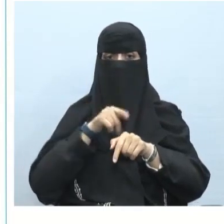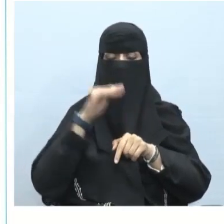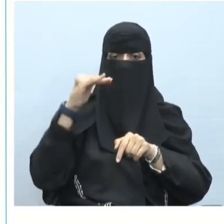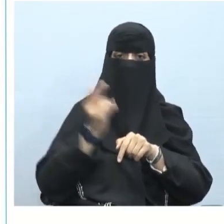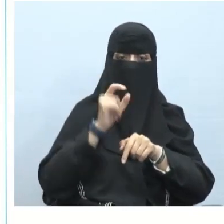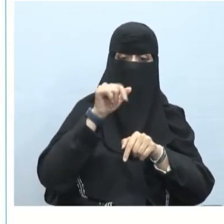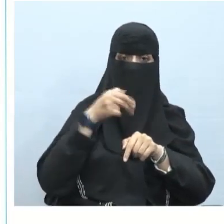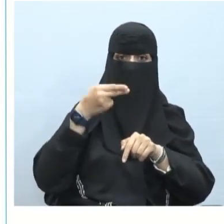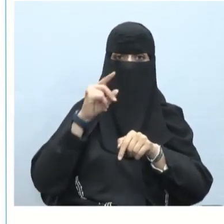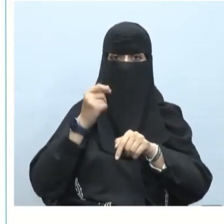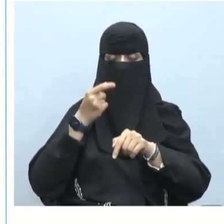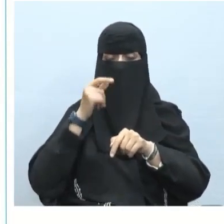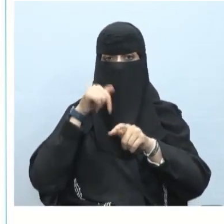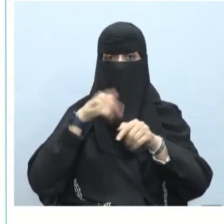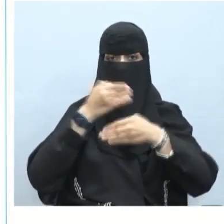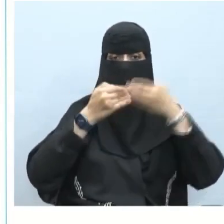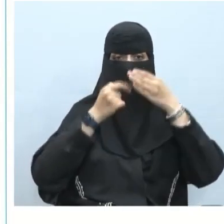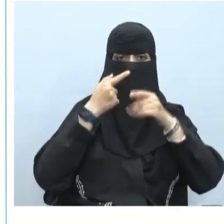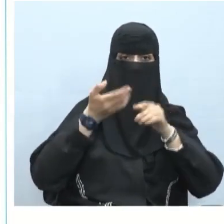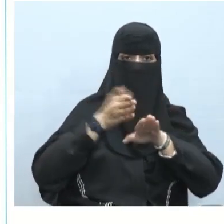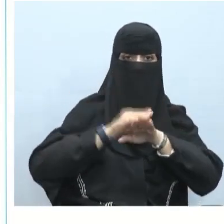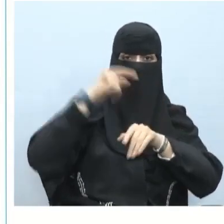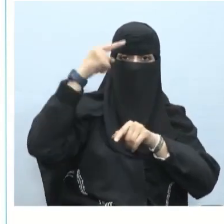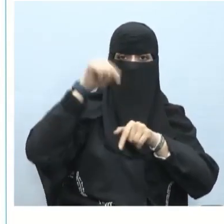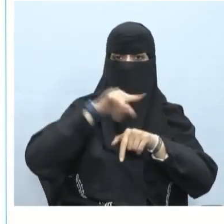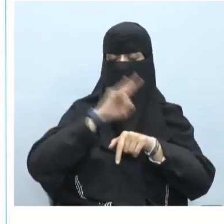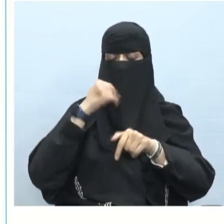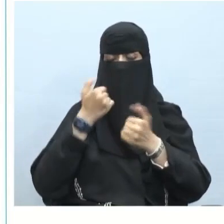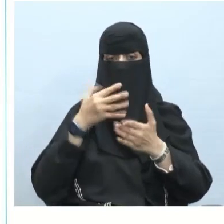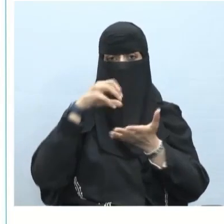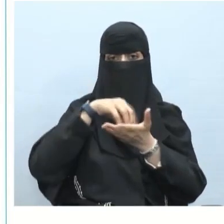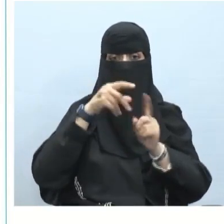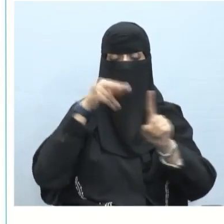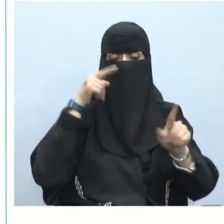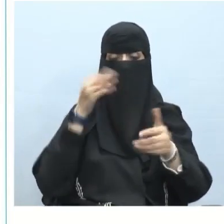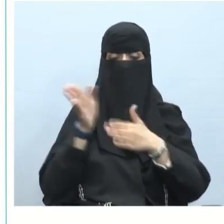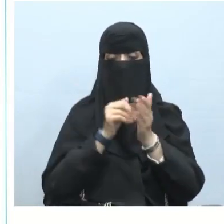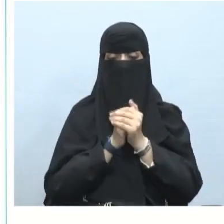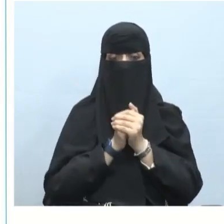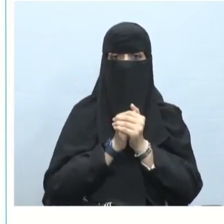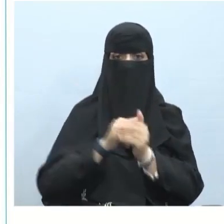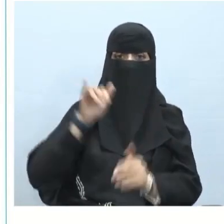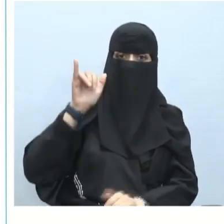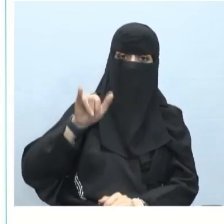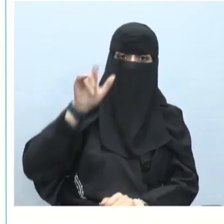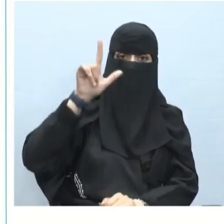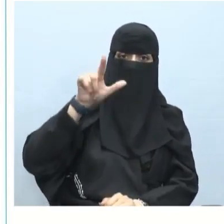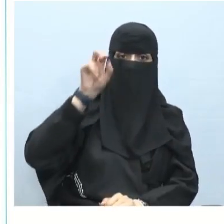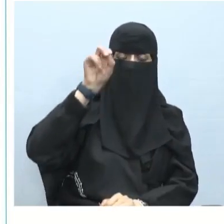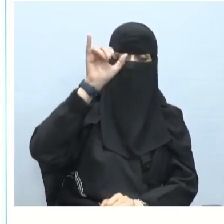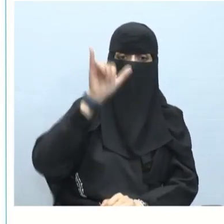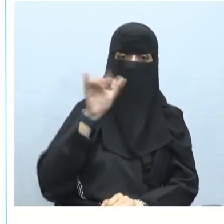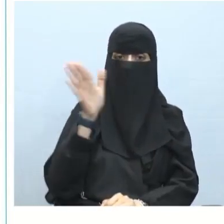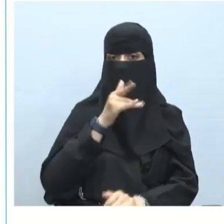مبني على الفتح لا محل له من الإعراب يلقي هو التدخين ويفتك